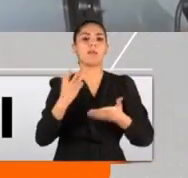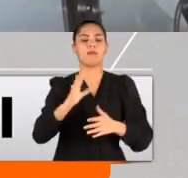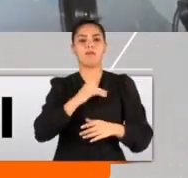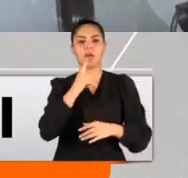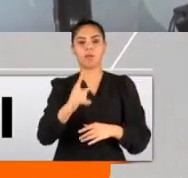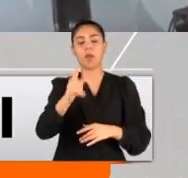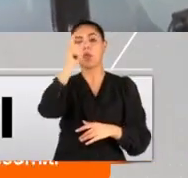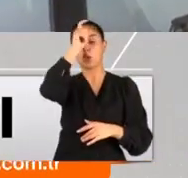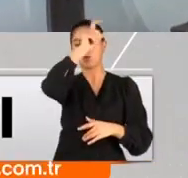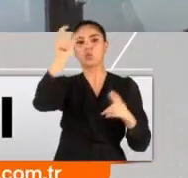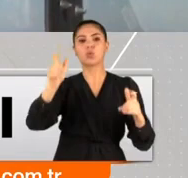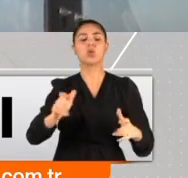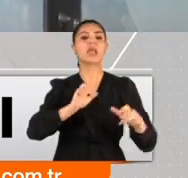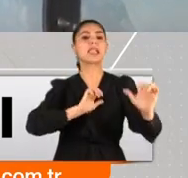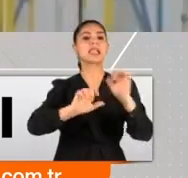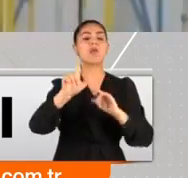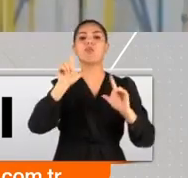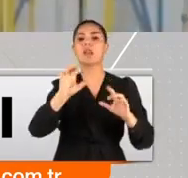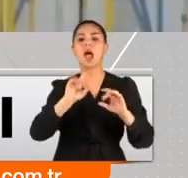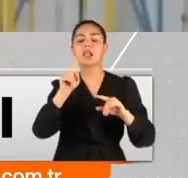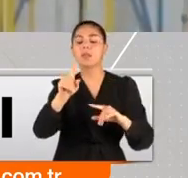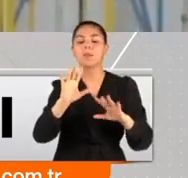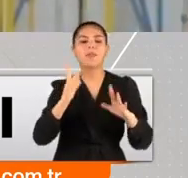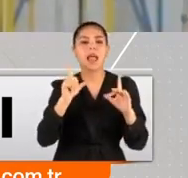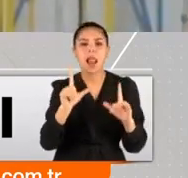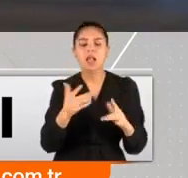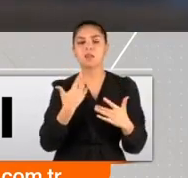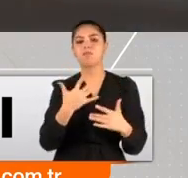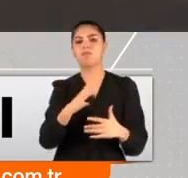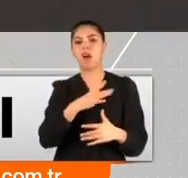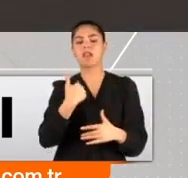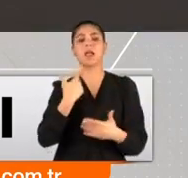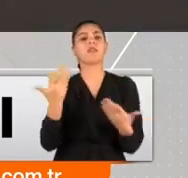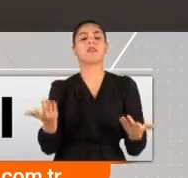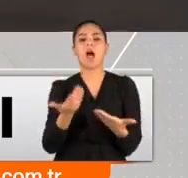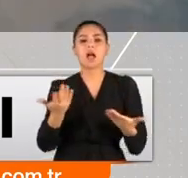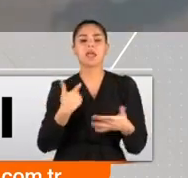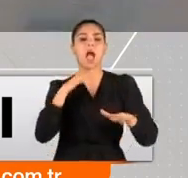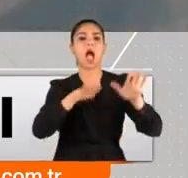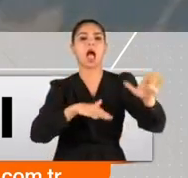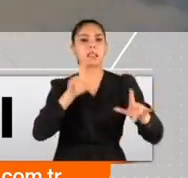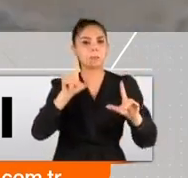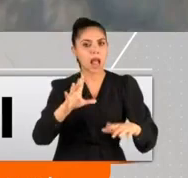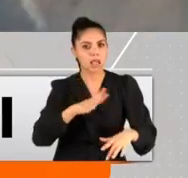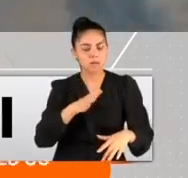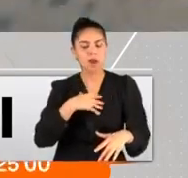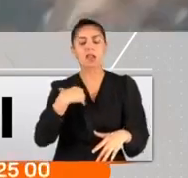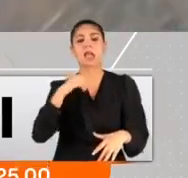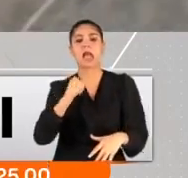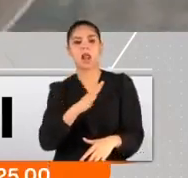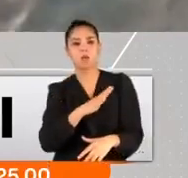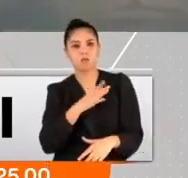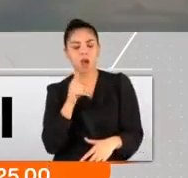ihtiyaçlarını gidermek için ne gerekiyorsa, hangi adımları atmamız gerekiyorsa